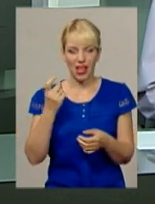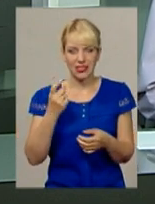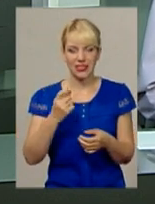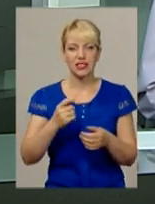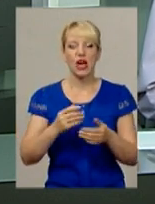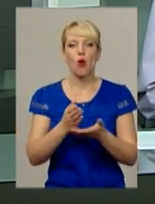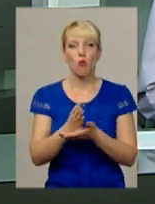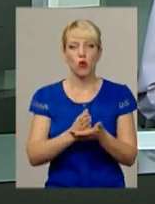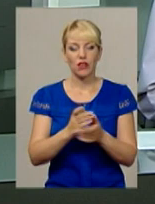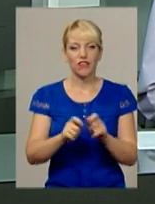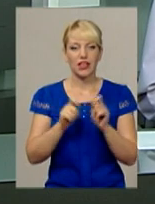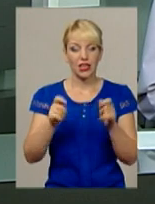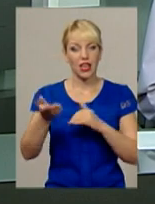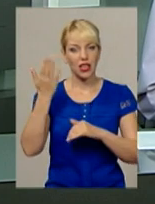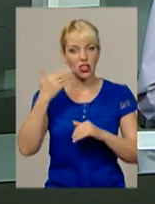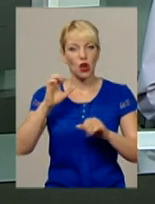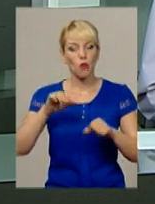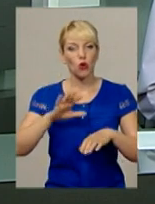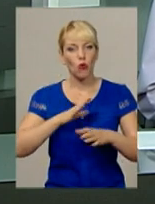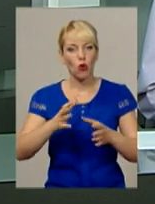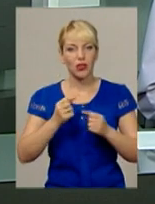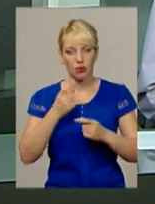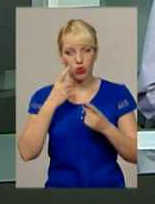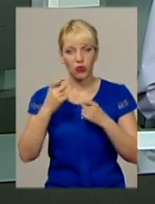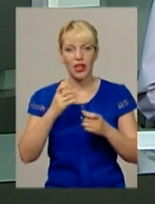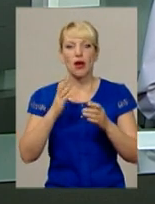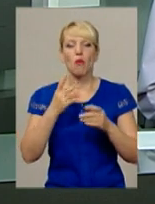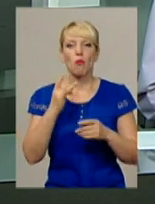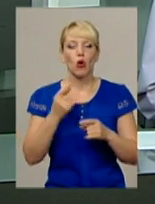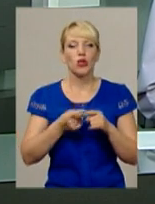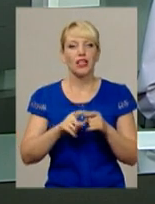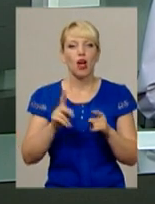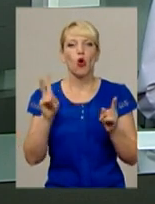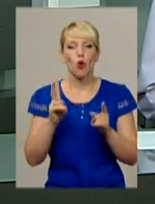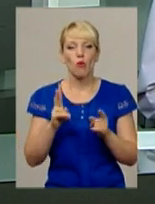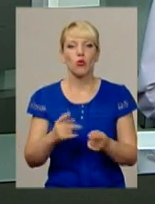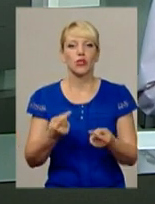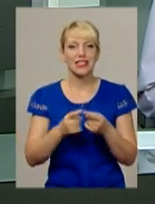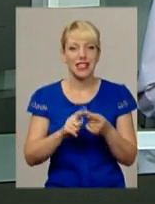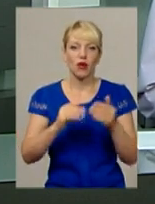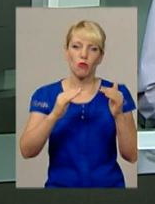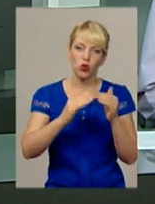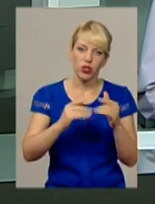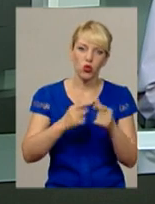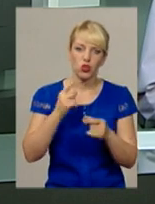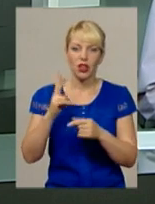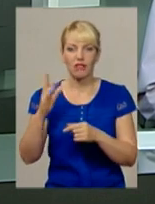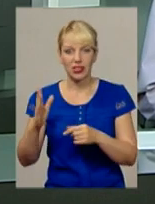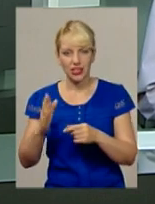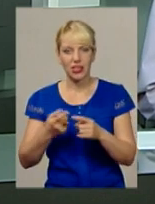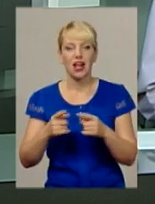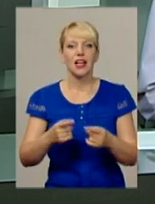Раніше можна було отримати інформацію лише про те, кому належить конкретний будинок, квартира чи земельна ділянка. Тепер, згідно з новим